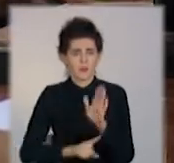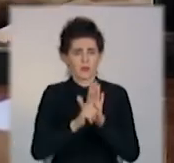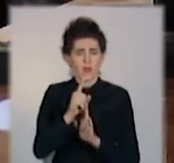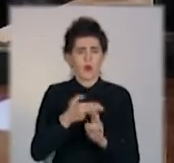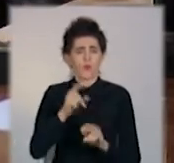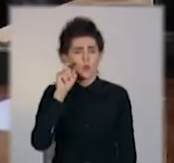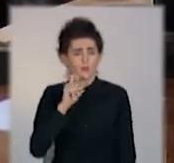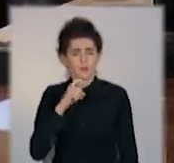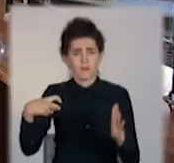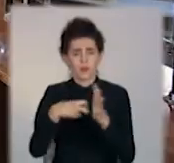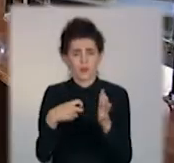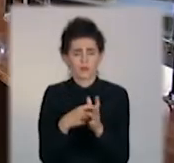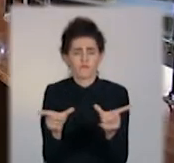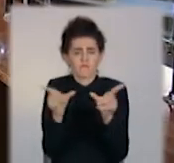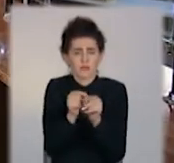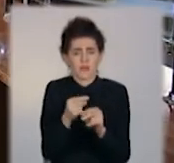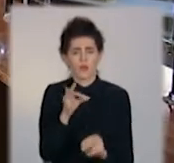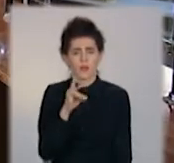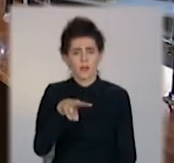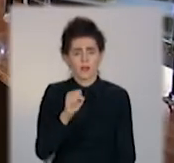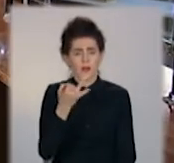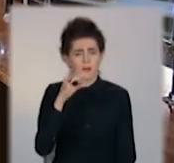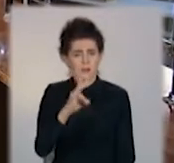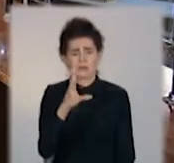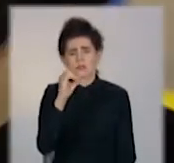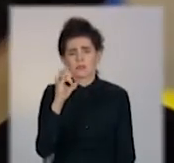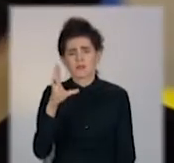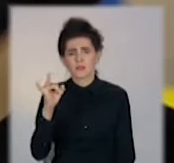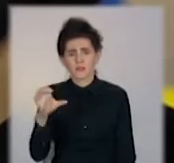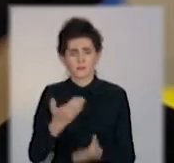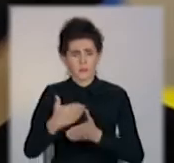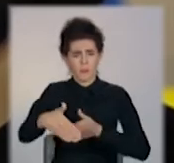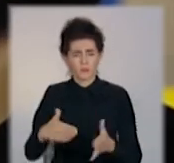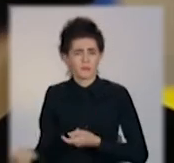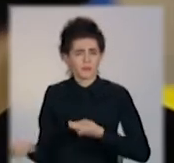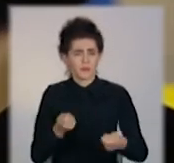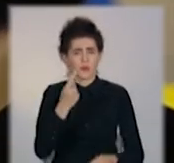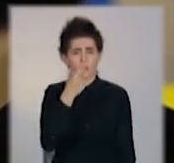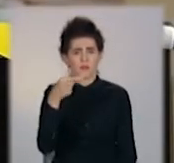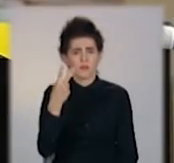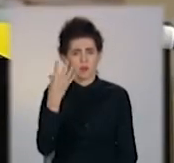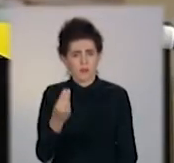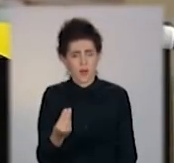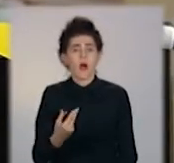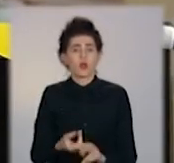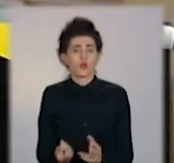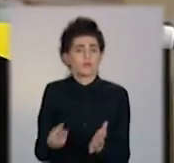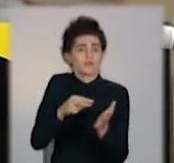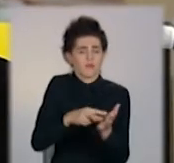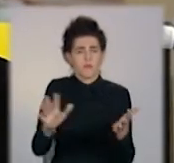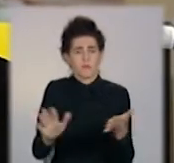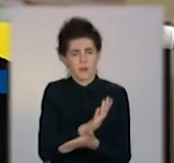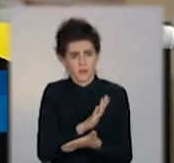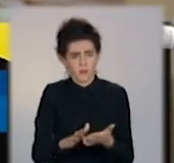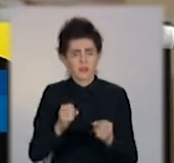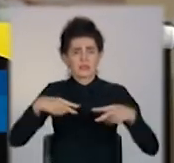проєкт із онлайн-сервісом. Посилку обіцяють привезти протягом двох днів. Доставка безкоштовна. Заказ можна осуществити на